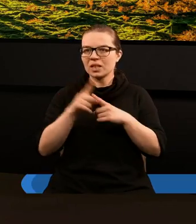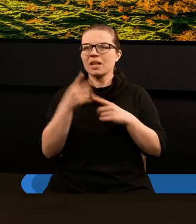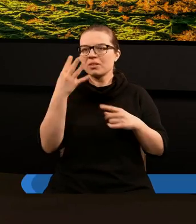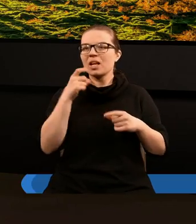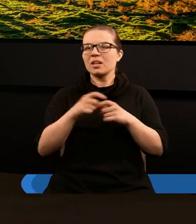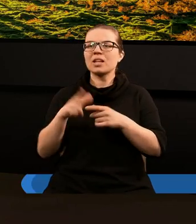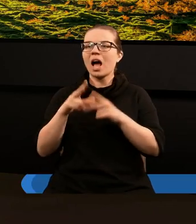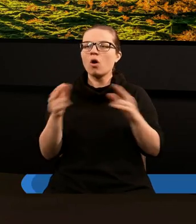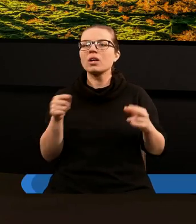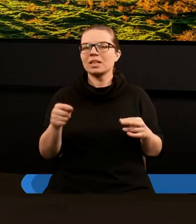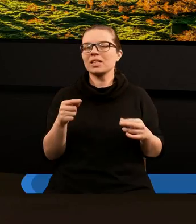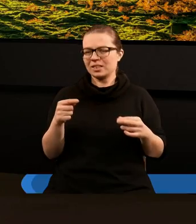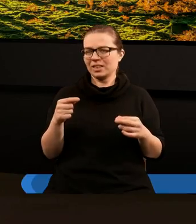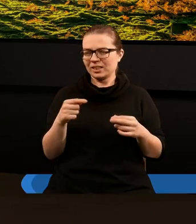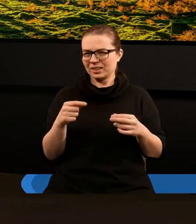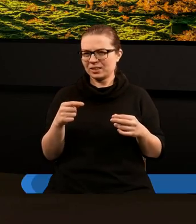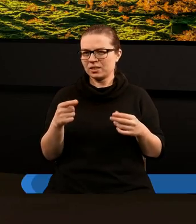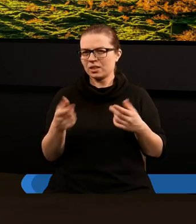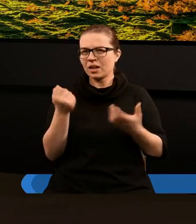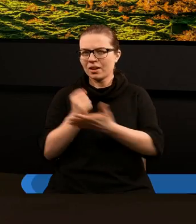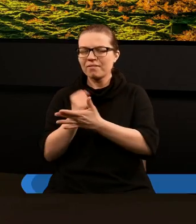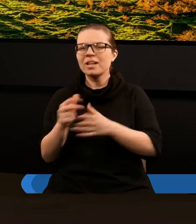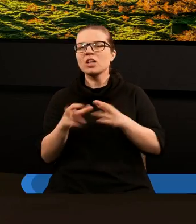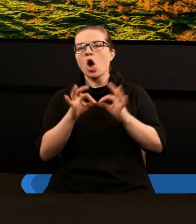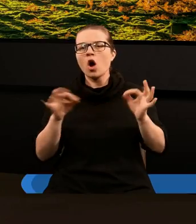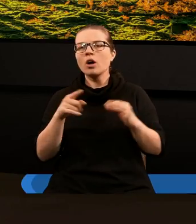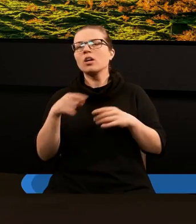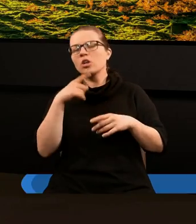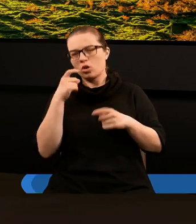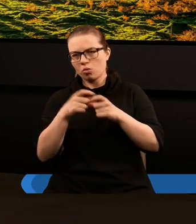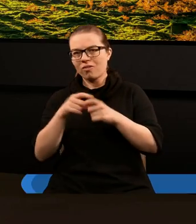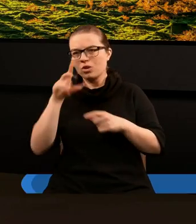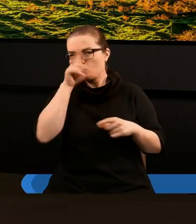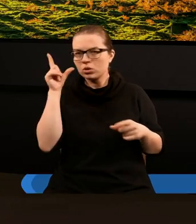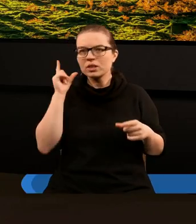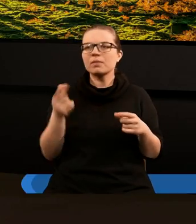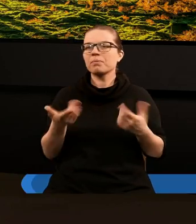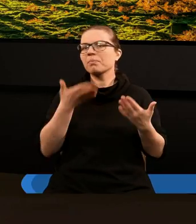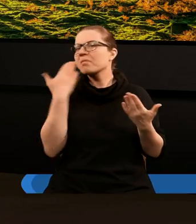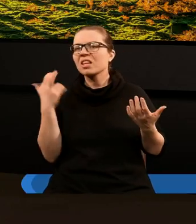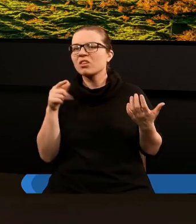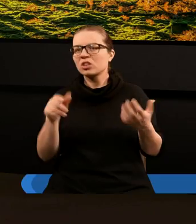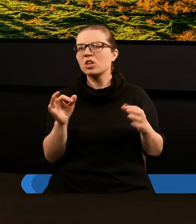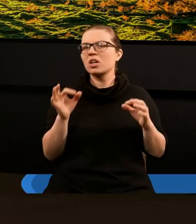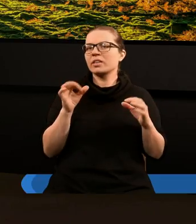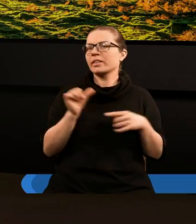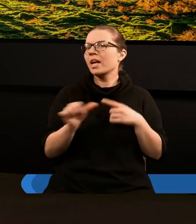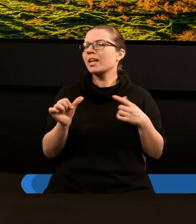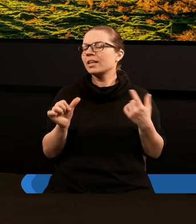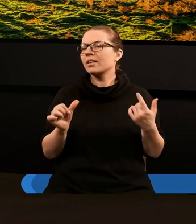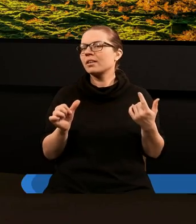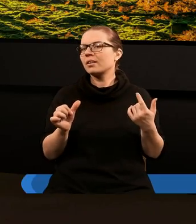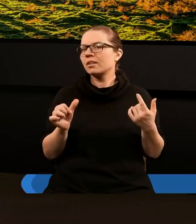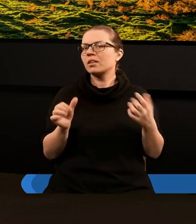cztery słowa na określenie tych czterech określeń tej grupy ludzi. Nie wiem, czy to jest